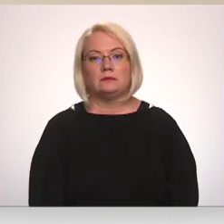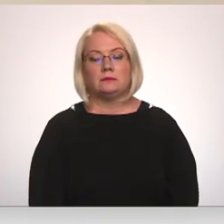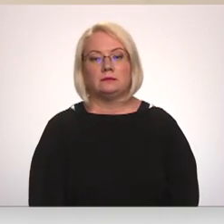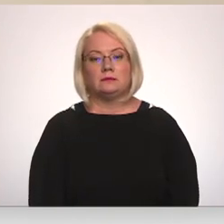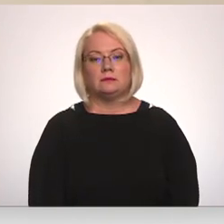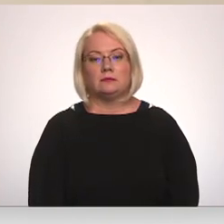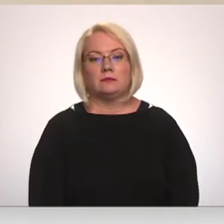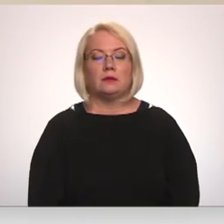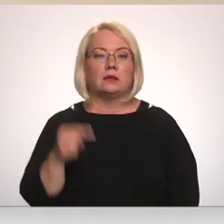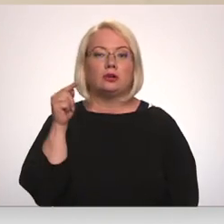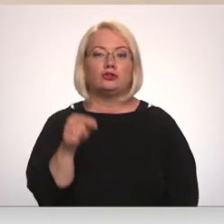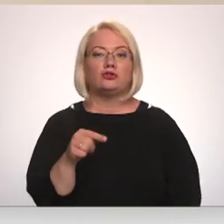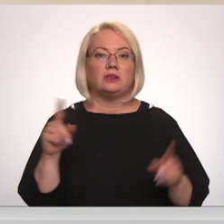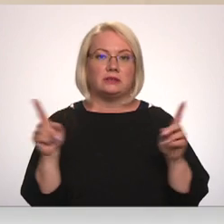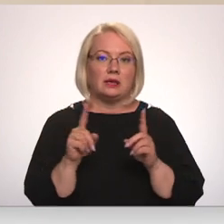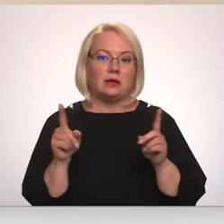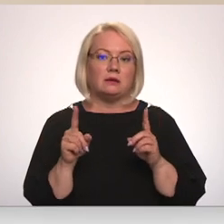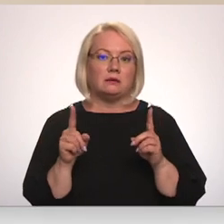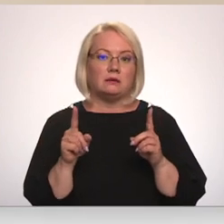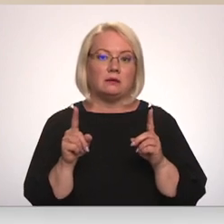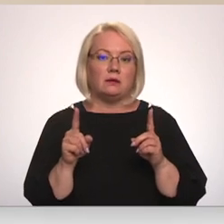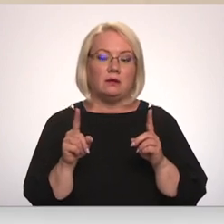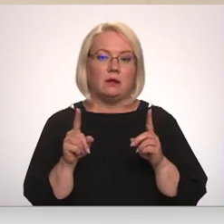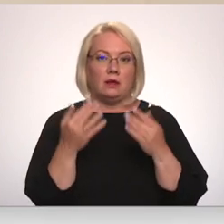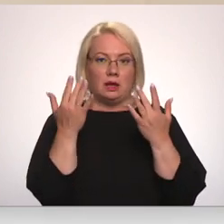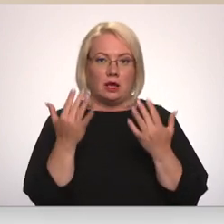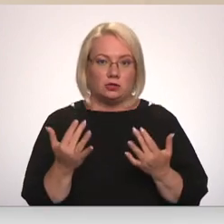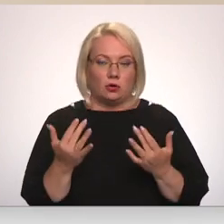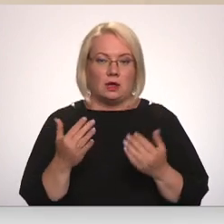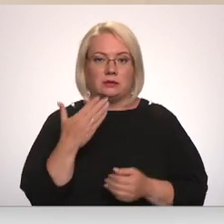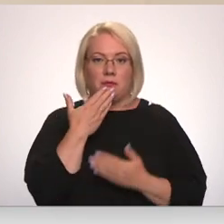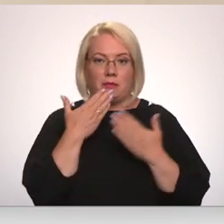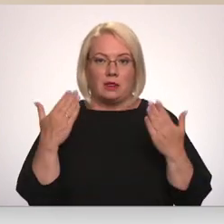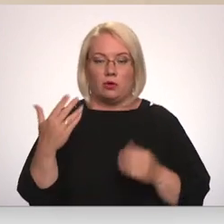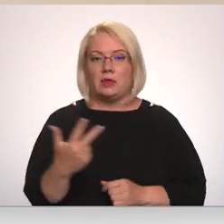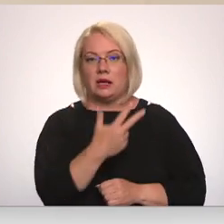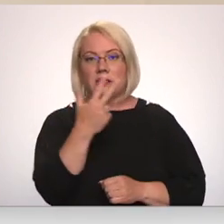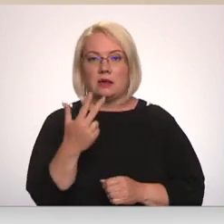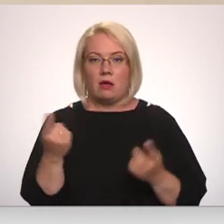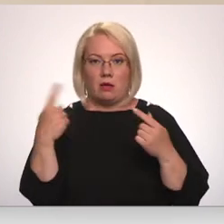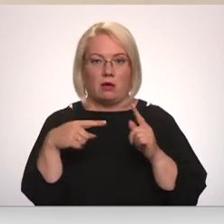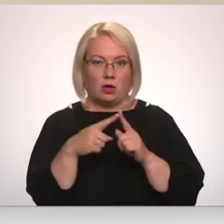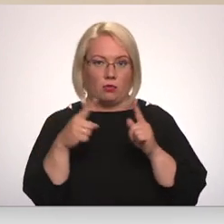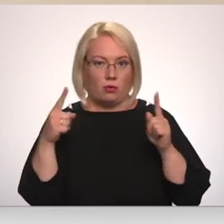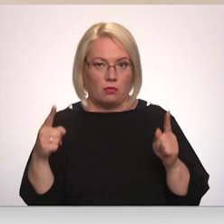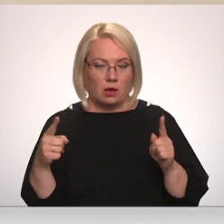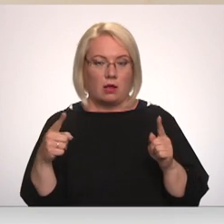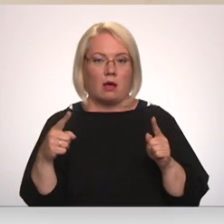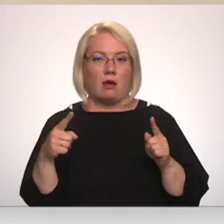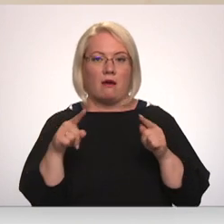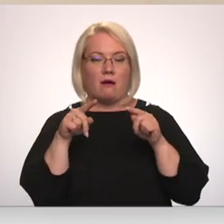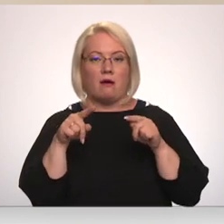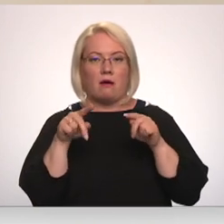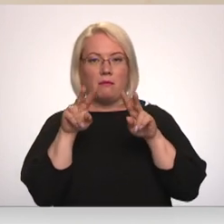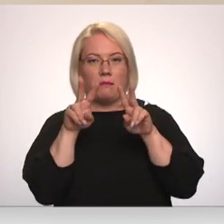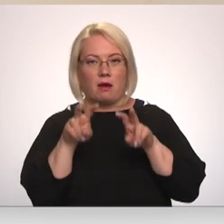Šis ir rezultāts pēdējo trīs gadu laikā veiktējiem